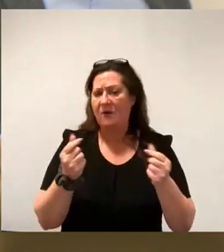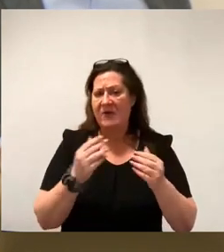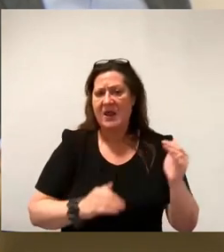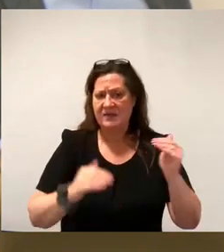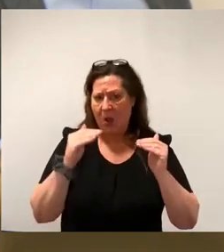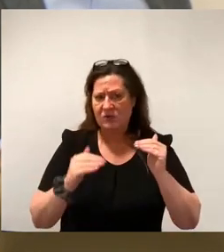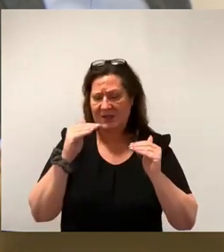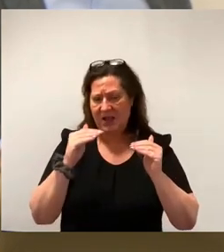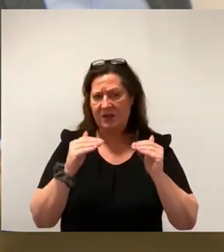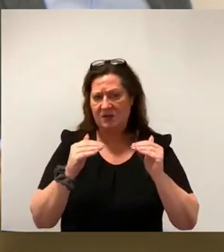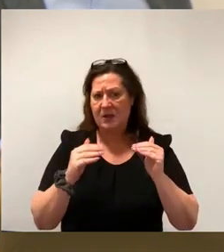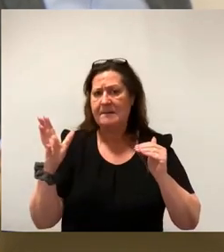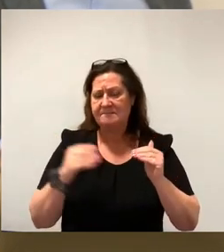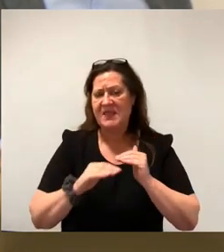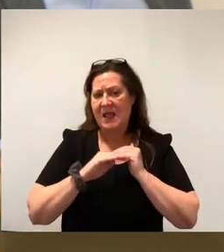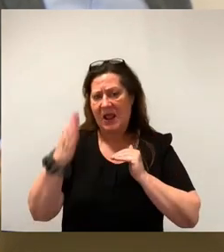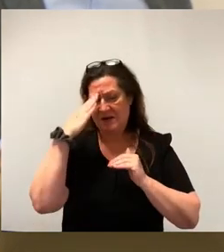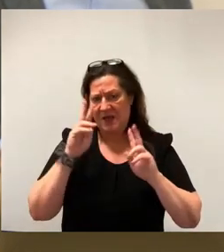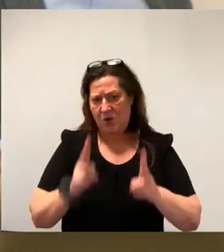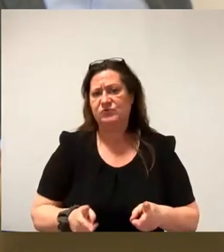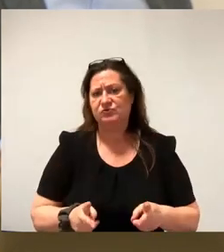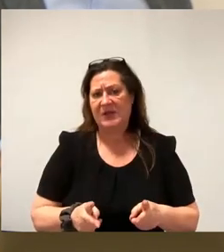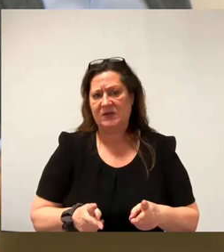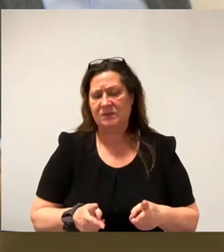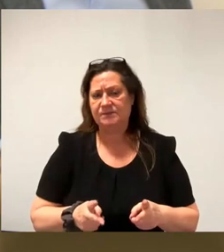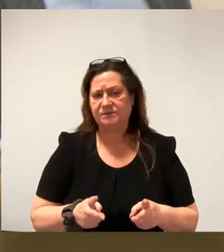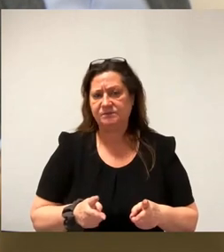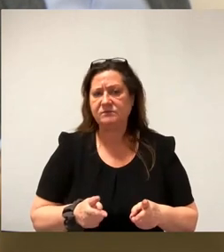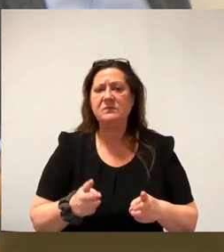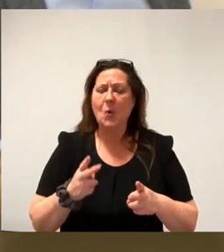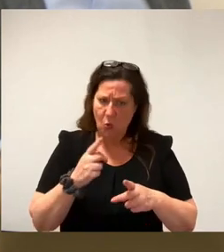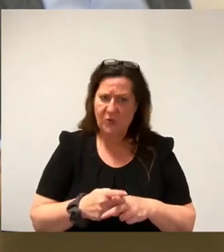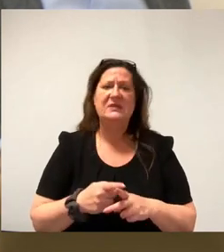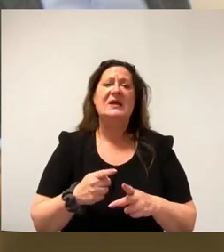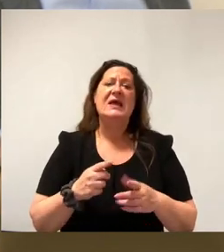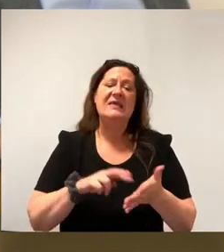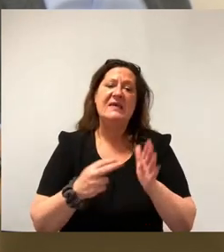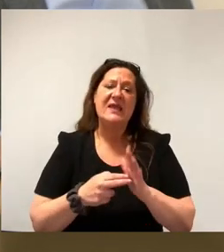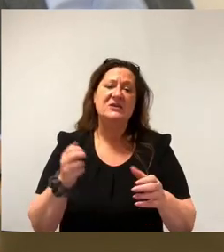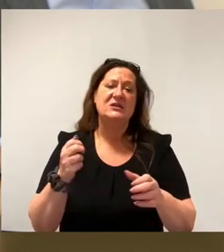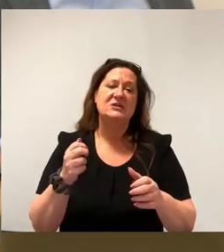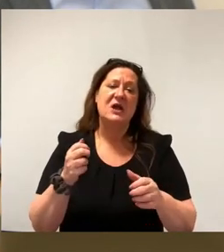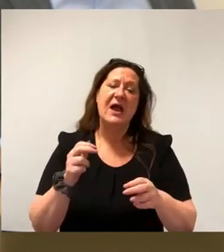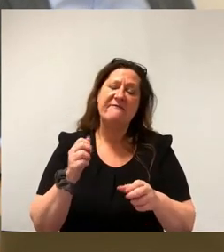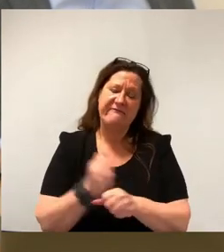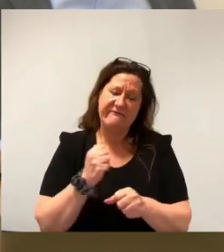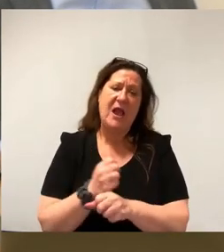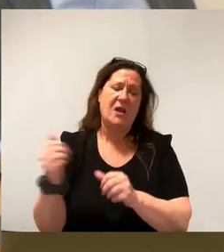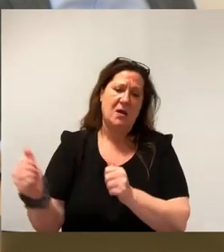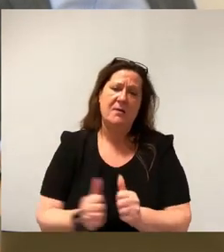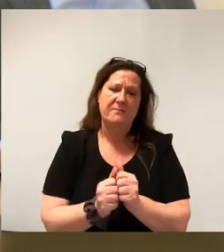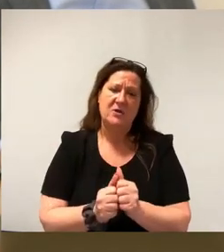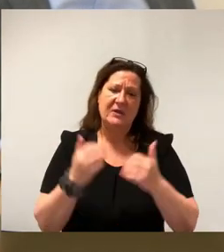mit der Landeshauptstadt und den Technischen Werken als Partner. Und ich darf Sie bitten,